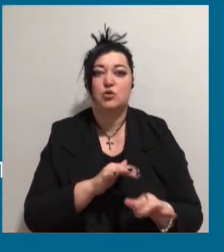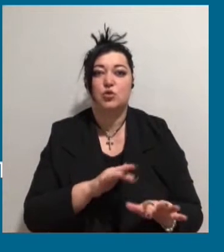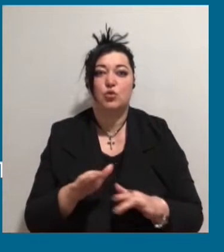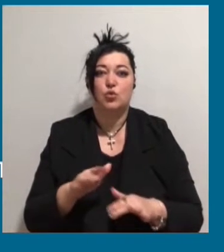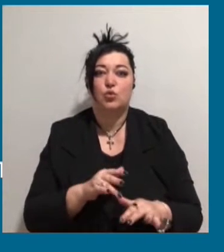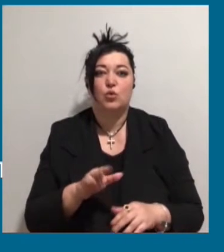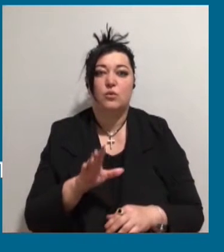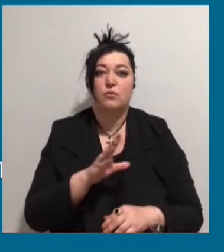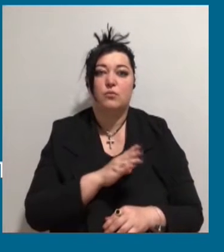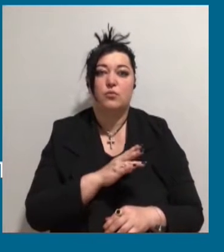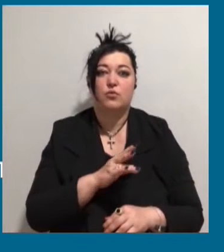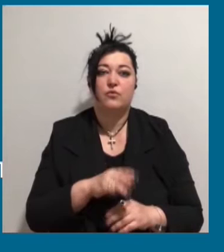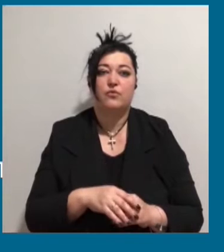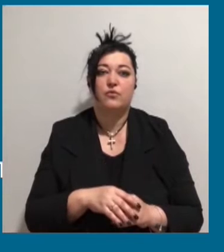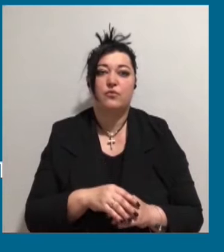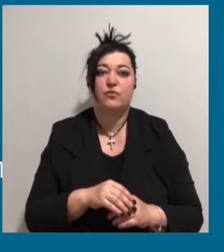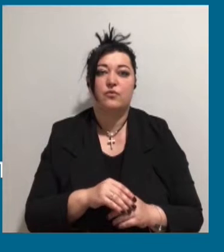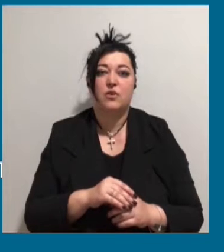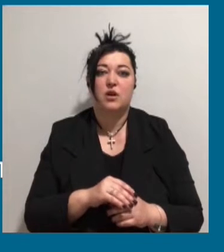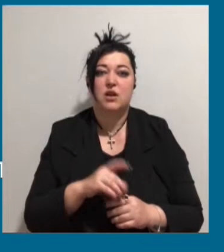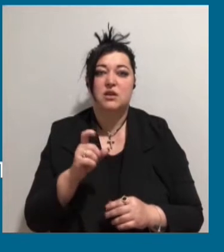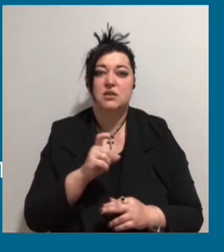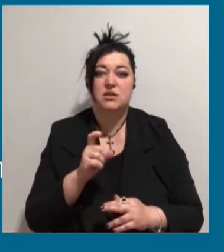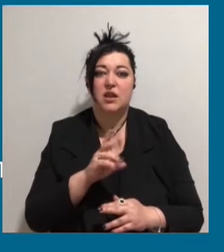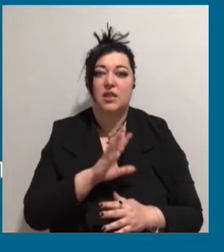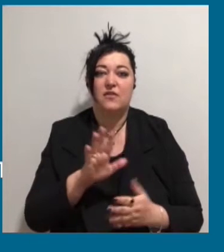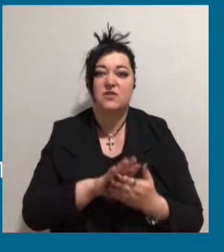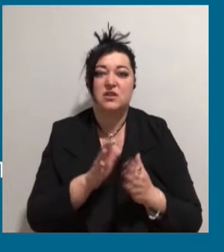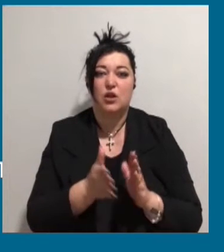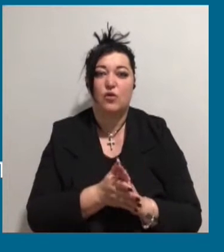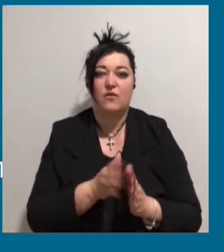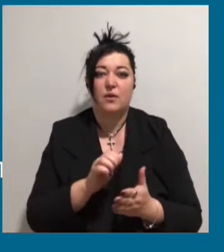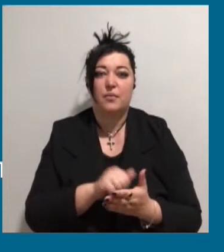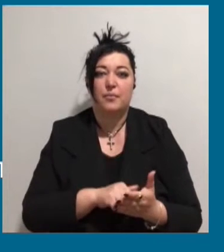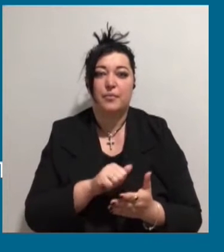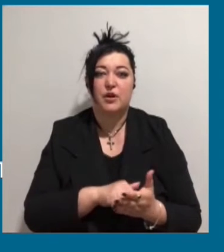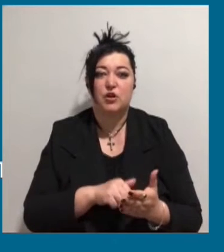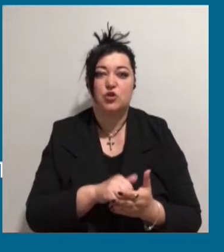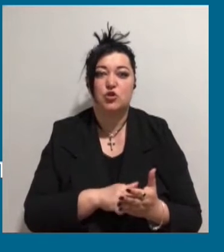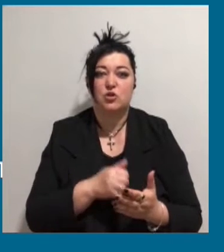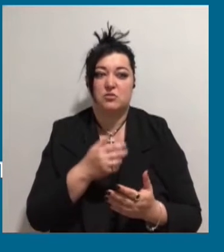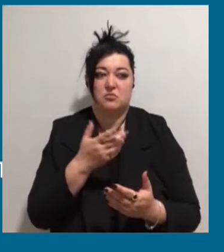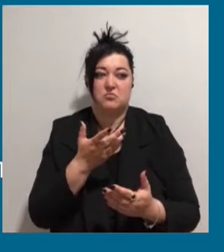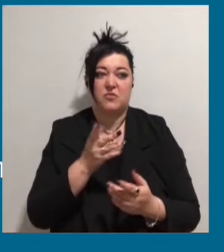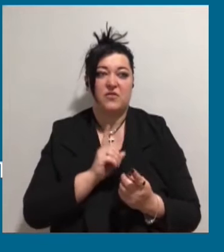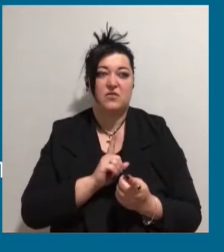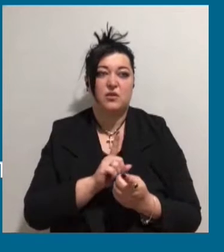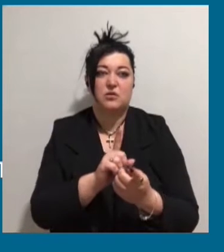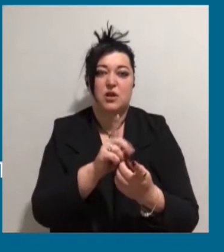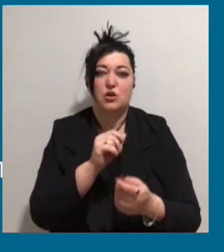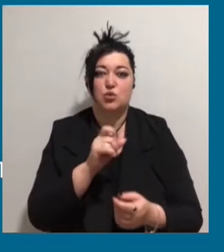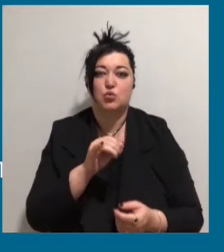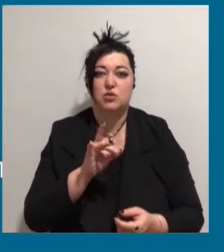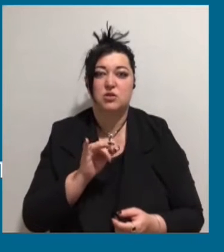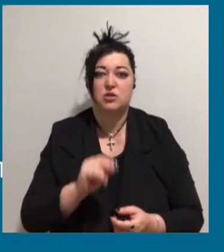міста з невстановлених причин, коїв виїзд на зустрічну смугу руху та зіткнення